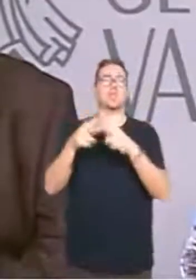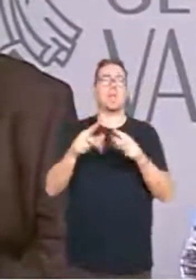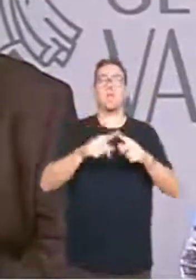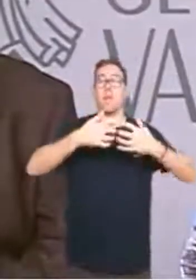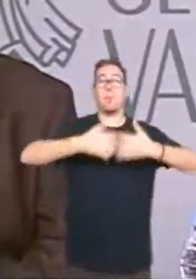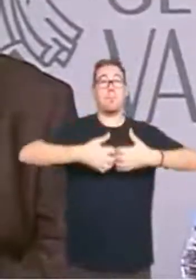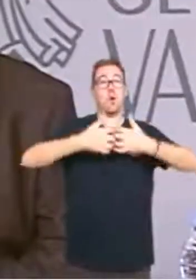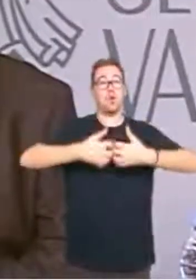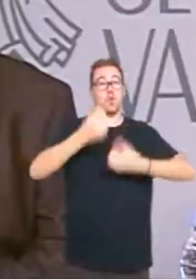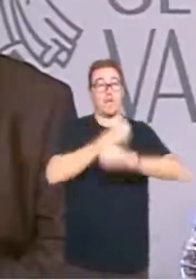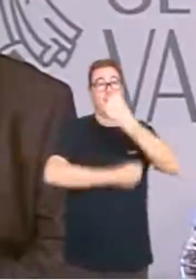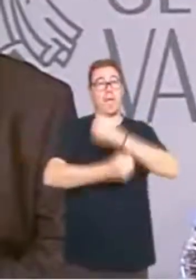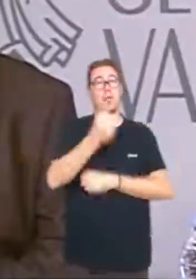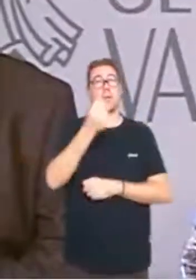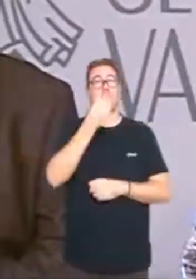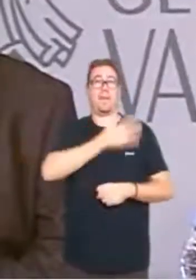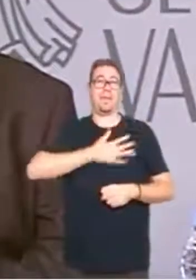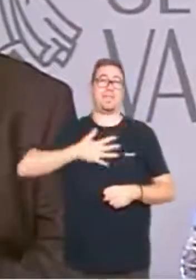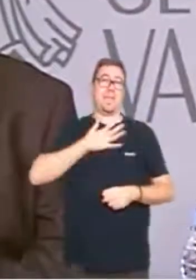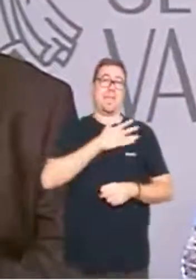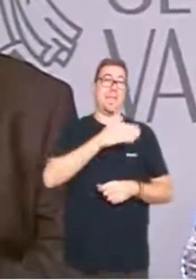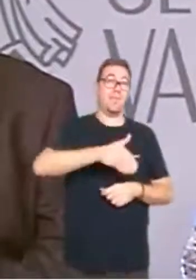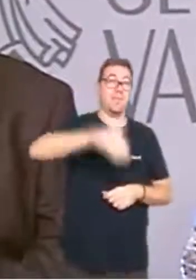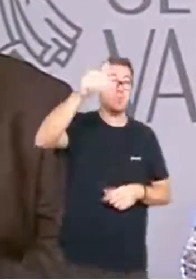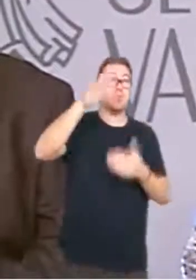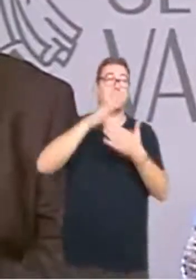motor econòmic i de benestar i de futur per a totes les persones.'acordes?